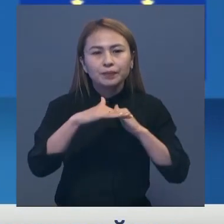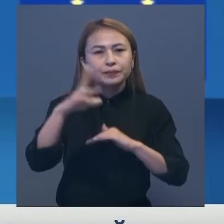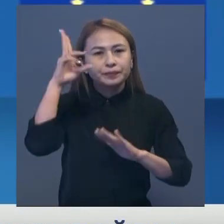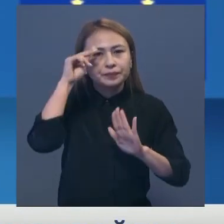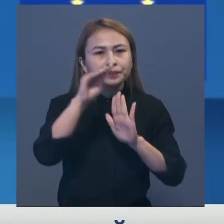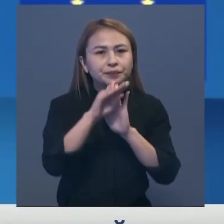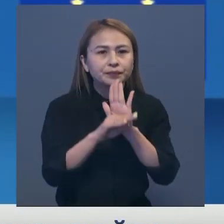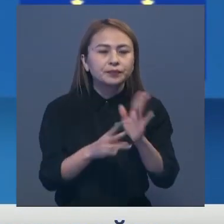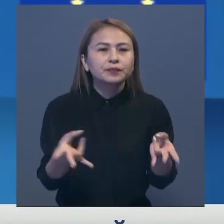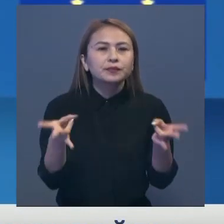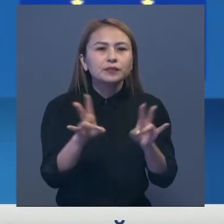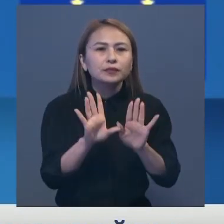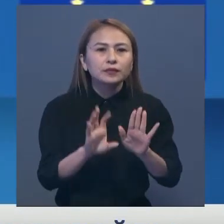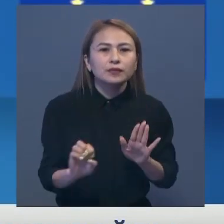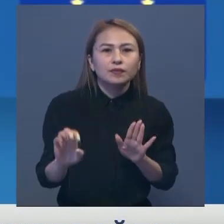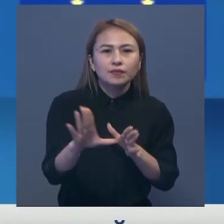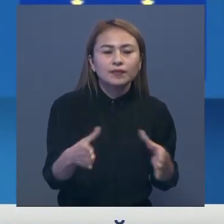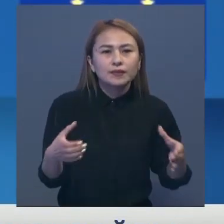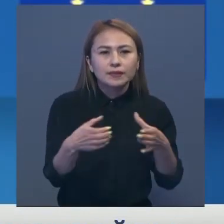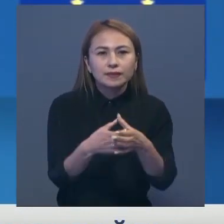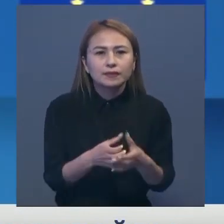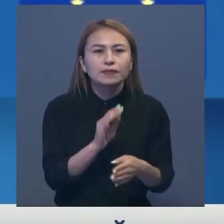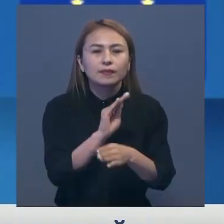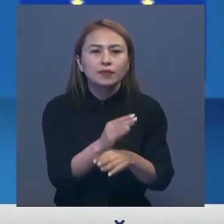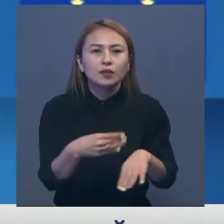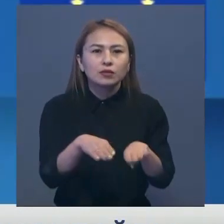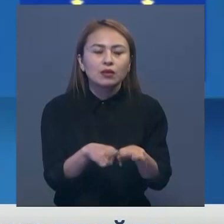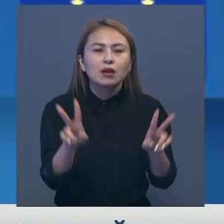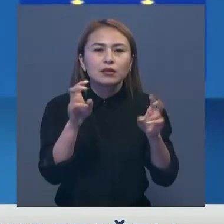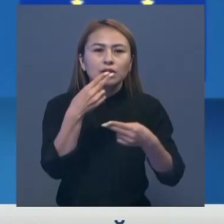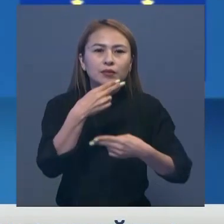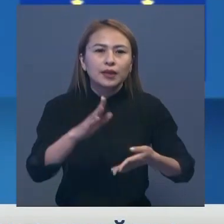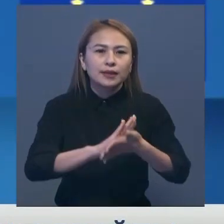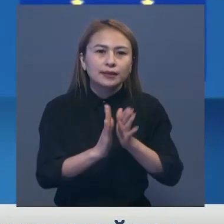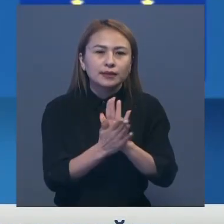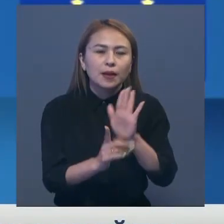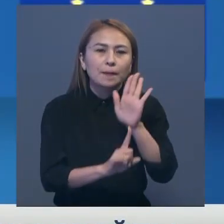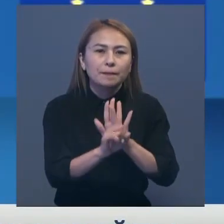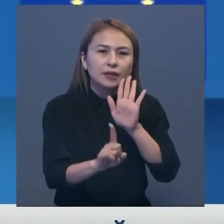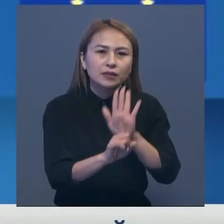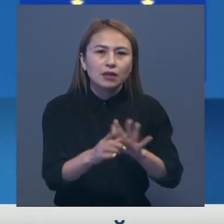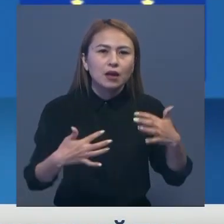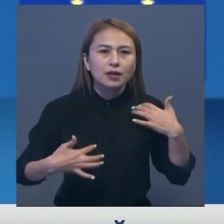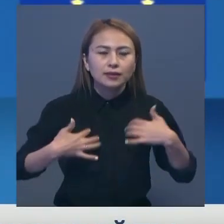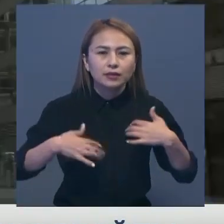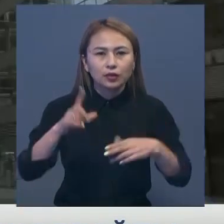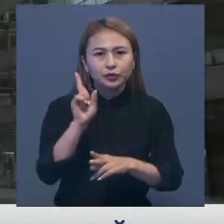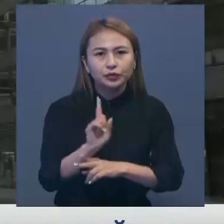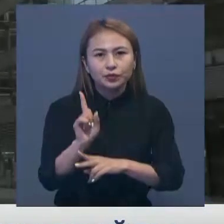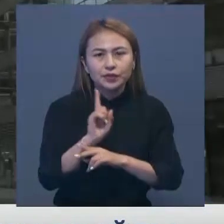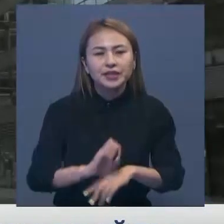тәртіпінде қалады. Біз Еуропалық сәктестеріміз бен осы тақырып бойынша келіс сөздердің бастауын асыға күтеміз.